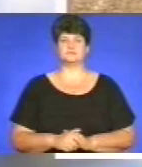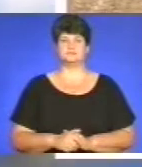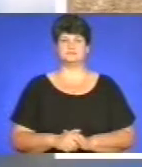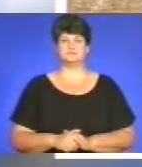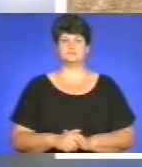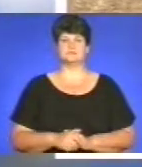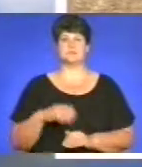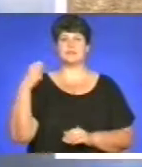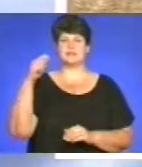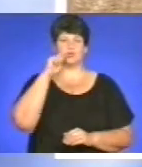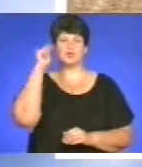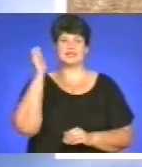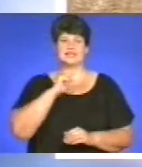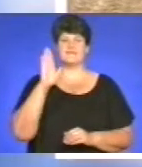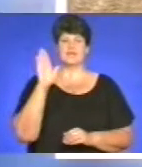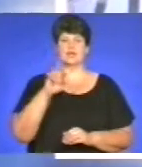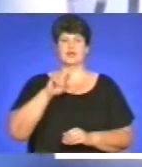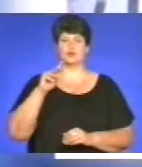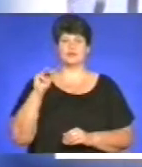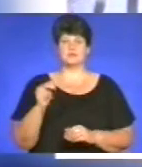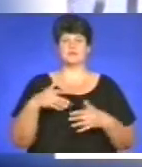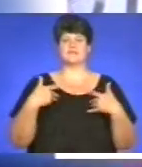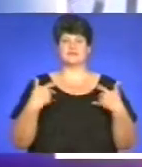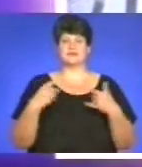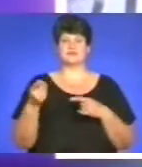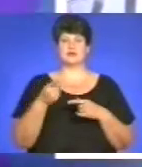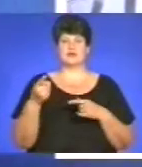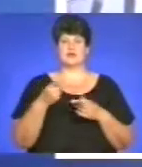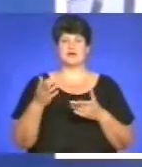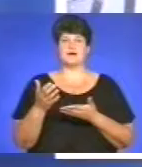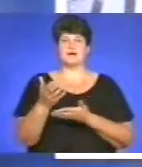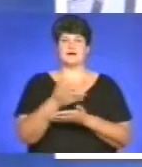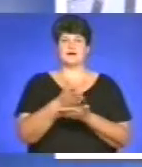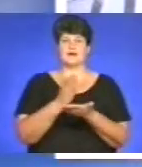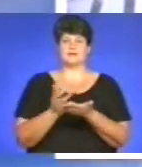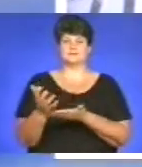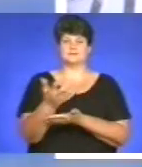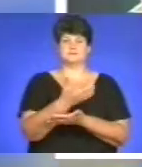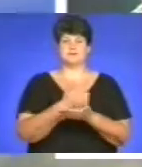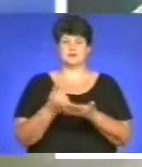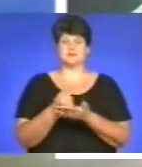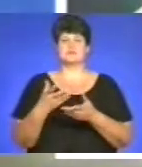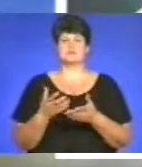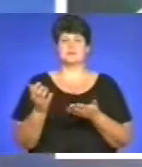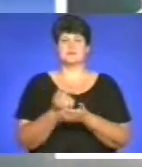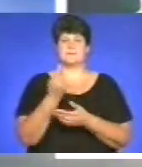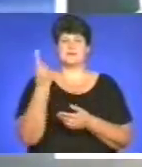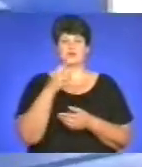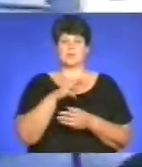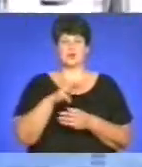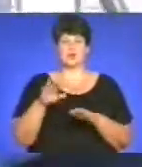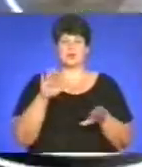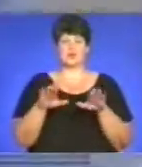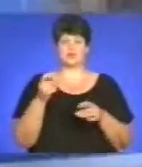Президент України Віктор Янукович привітав тернопільських хліборобів з намолотом першого мільйона тонн зернових.